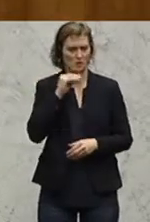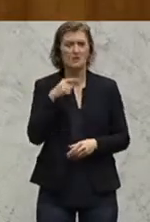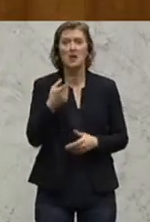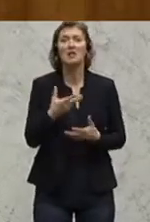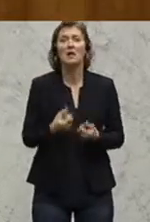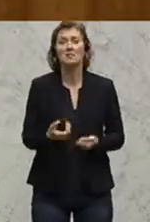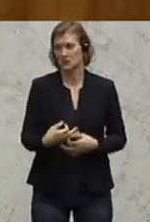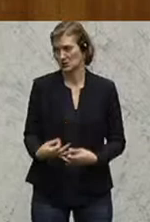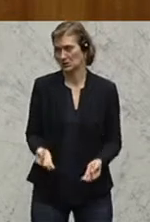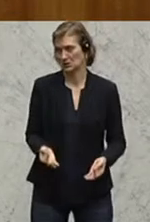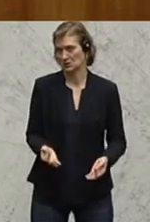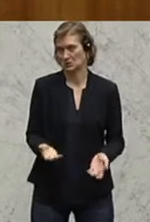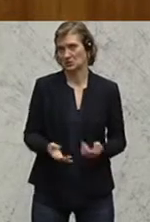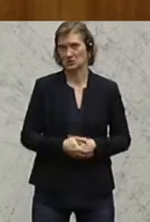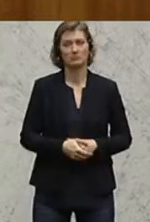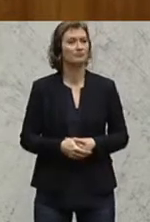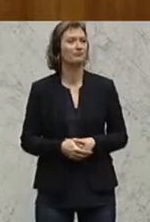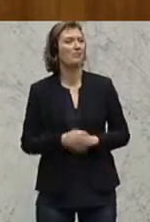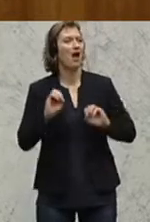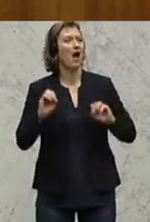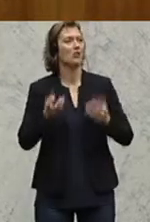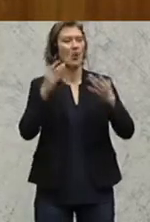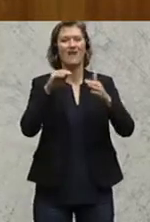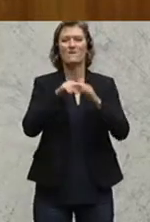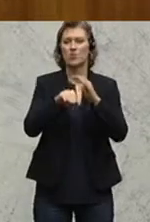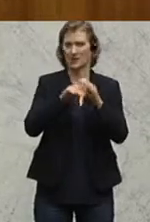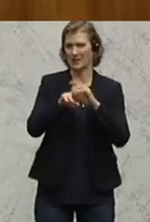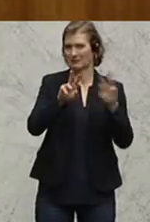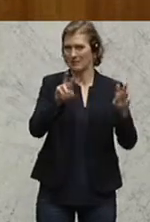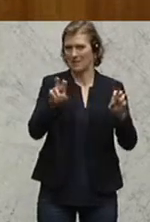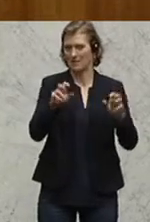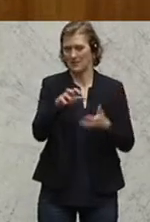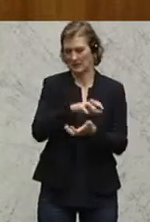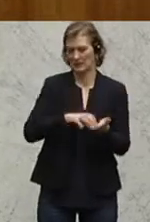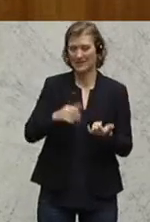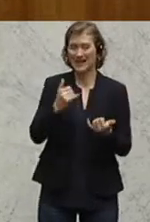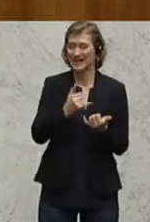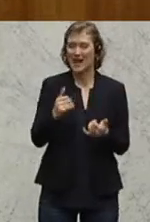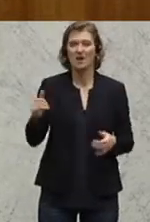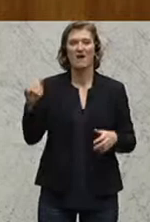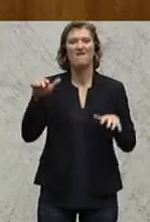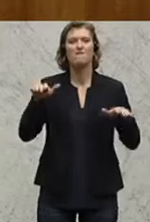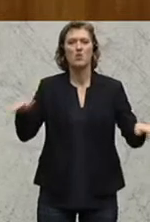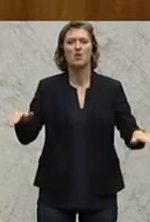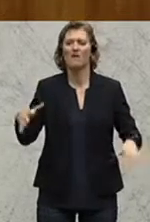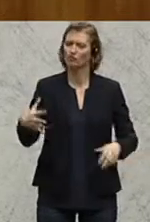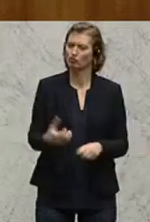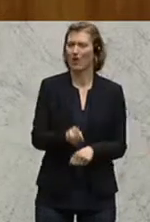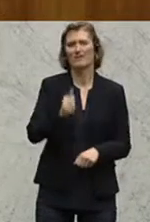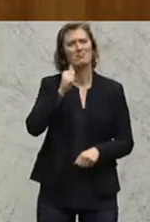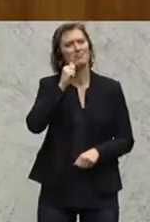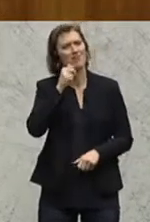bei der aktuellen Flüchtlingskrise. Jeder mittelgroße Flughafen auf der ganzen Welt schafft es